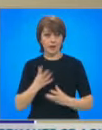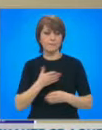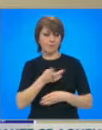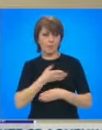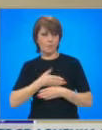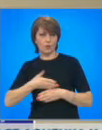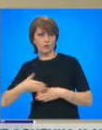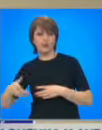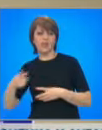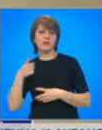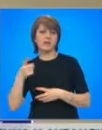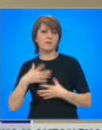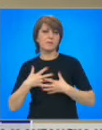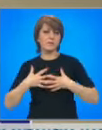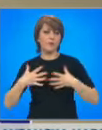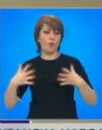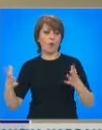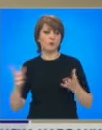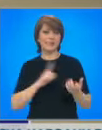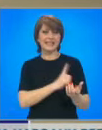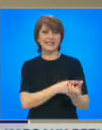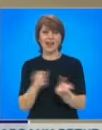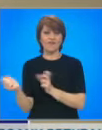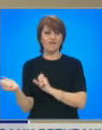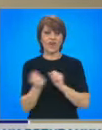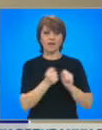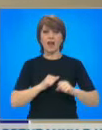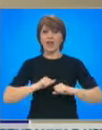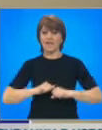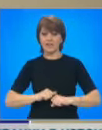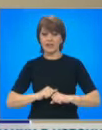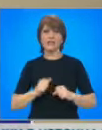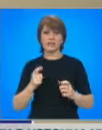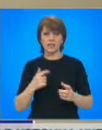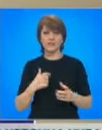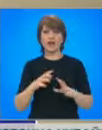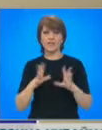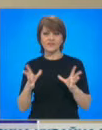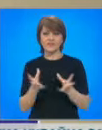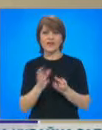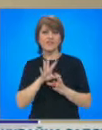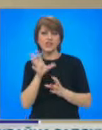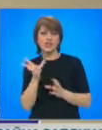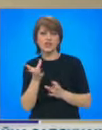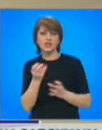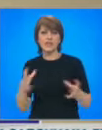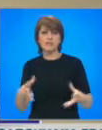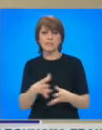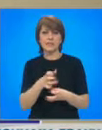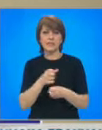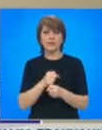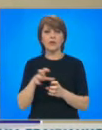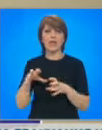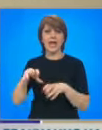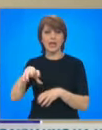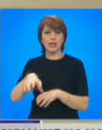района на инцидента духат силни ветрове. Властите са наредили пълна мобилизация на всички спасителни екипи, които могат да се включат по вода